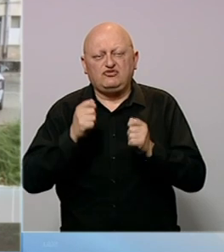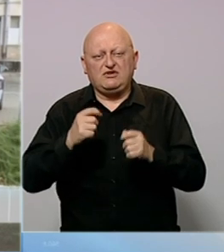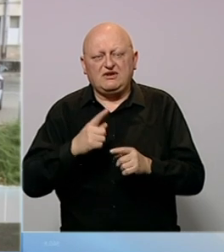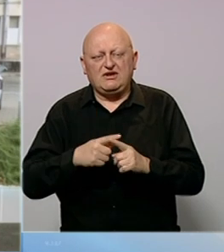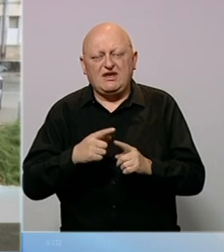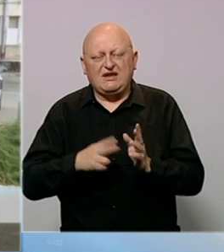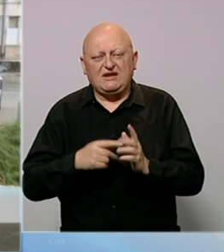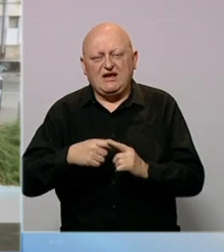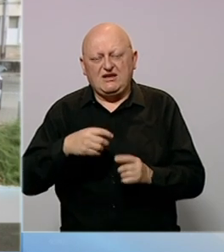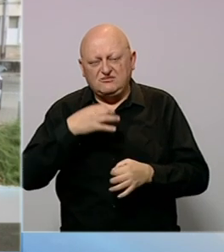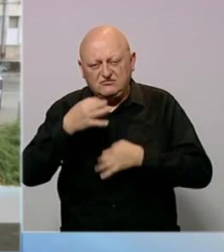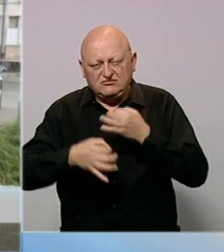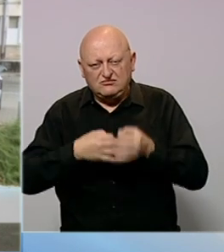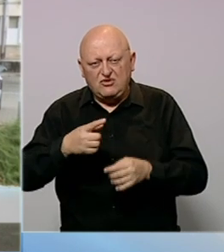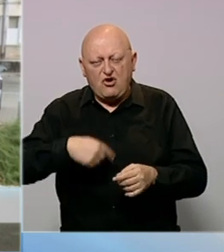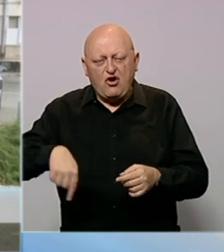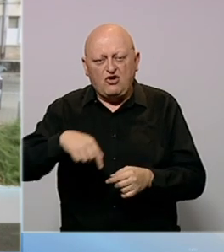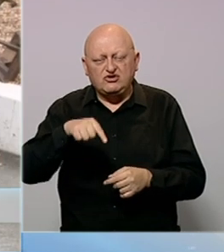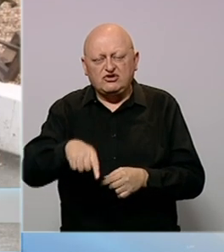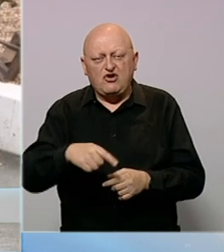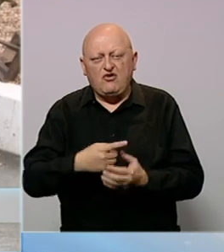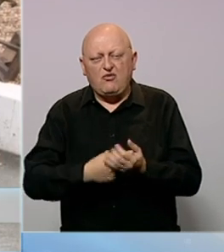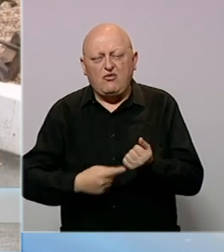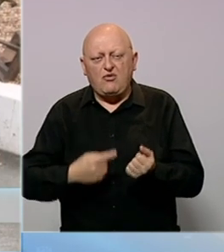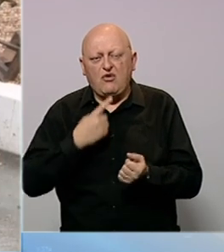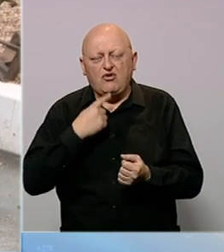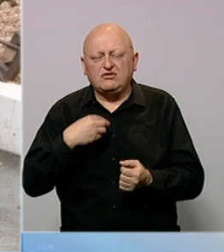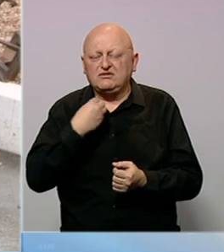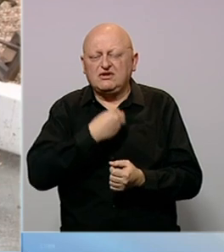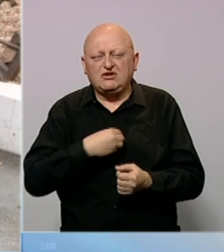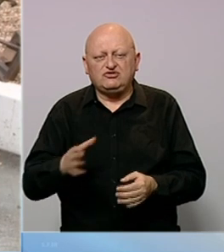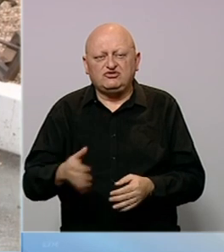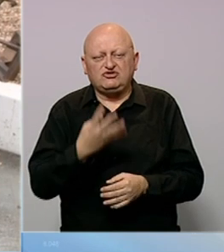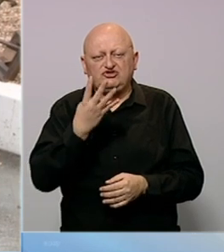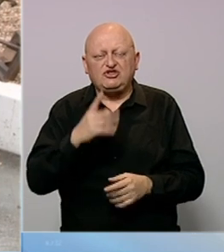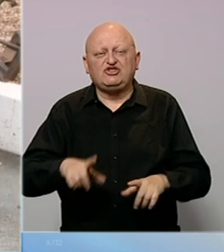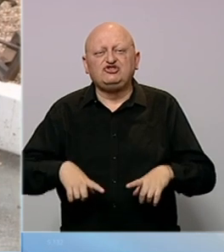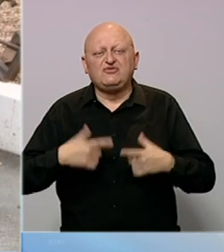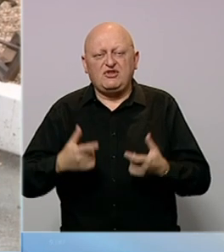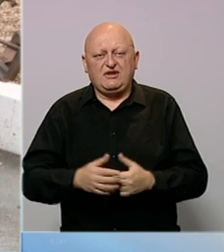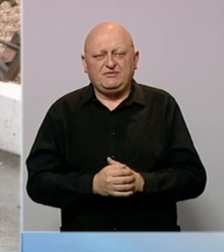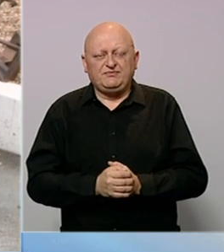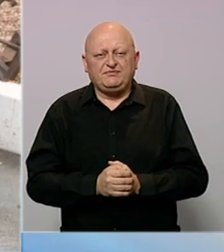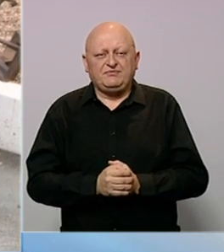HNŽ-a rade na rasvjetljavanju okolnosti ove posljednje, koja je nažalost odnijela četiri života.